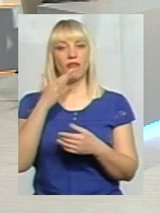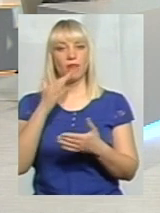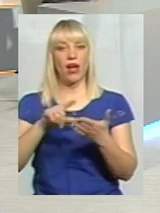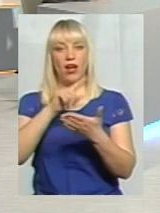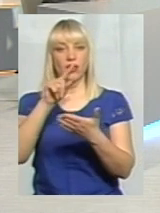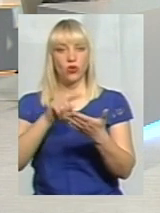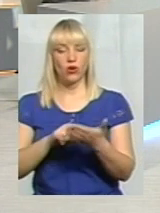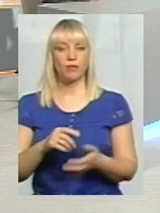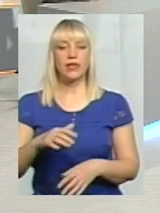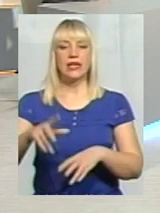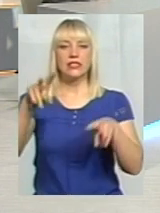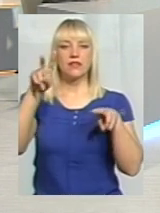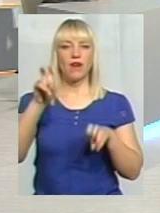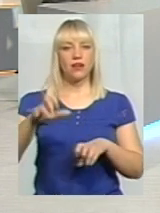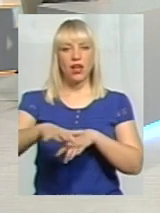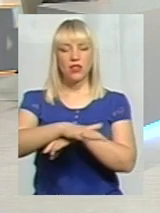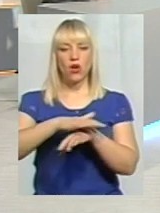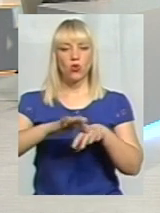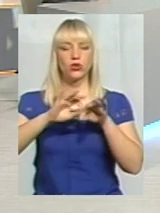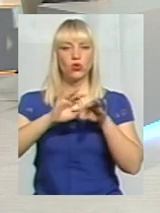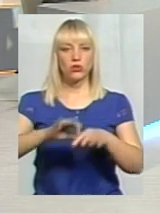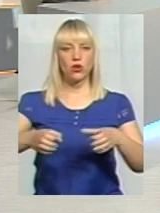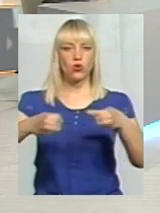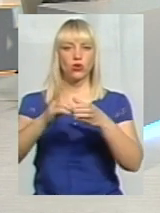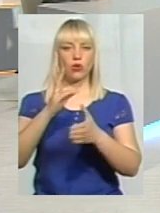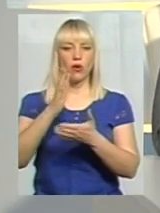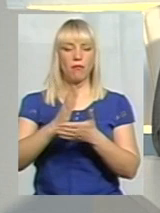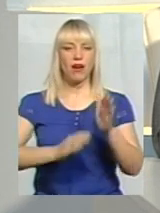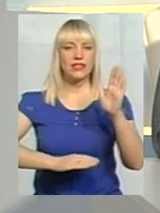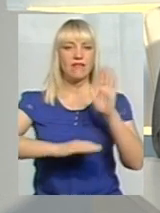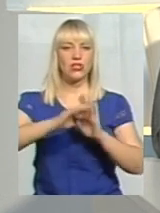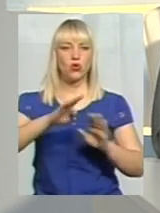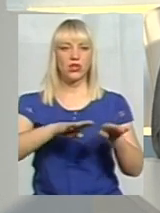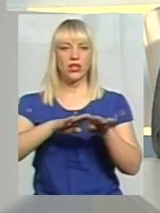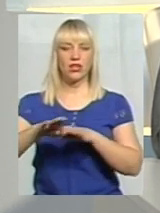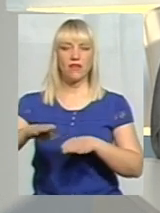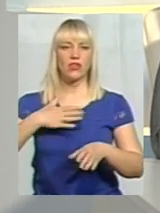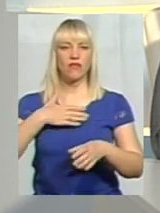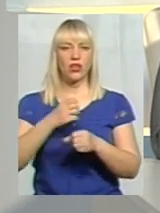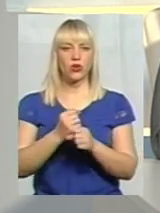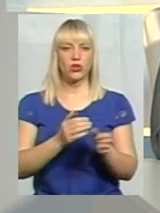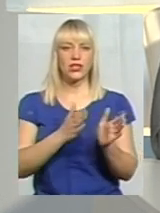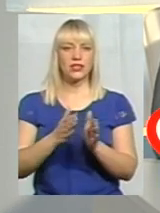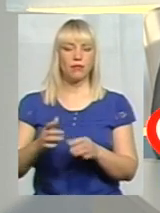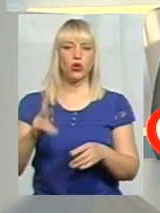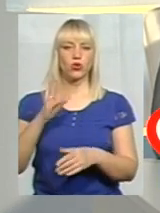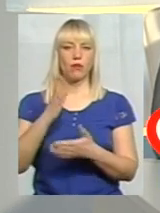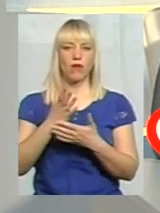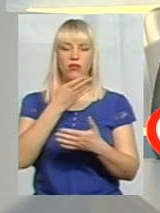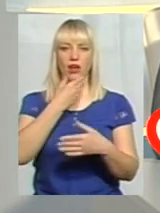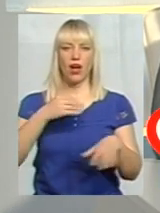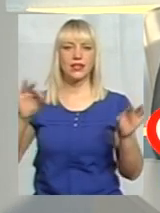народний носять тільки те колективи, які мають високий рівень виконавської дисципліни, які мають хороший репертуар,